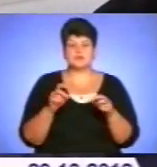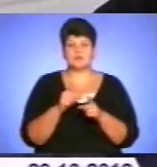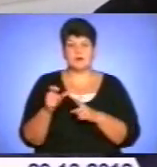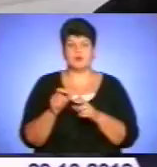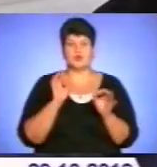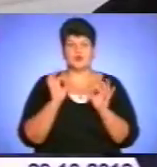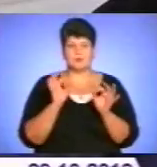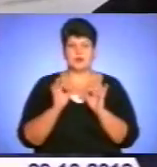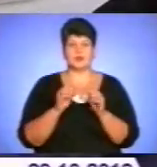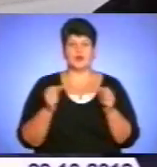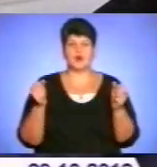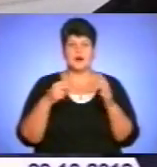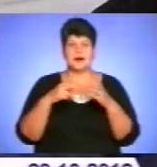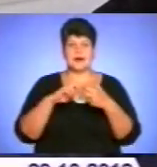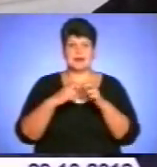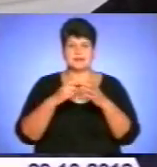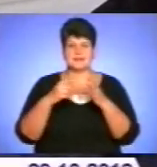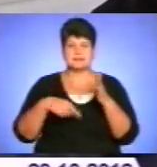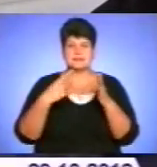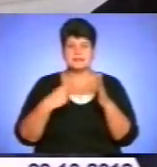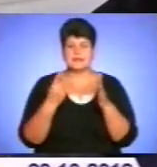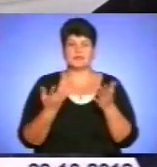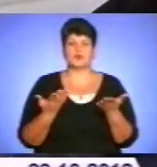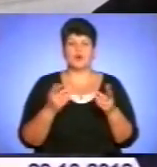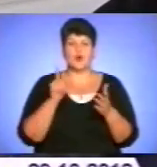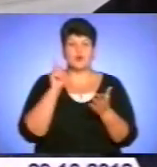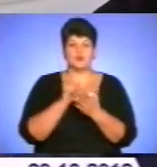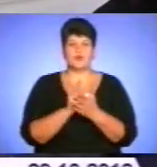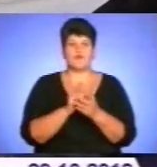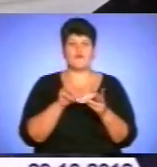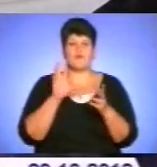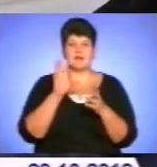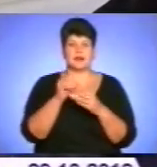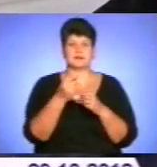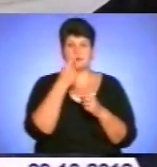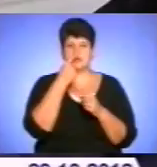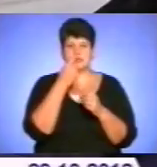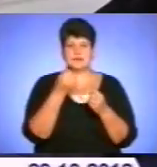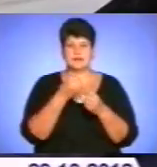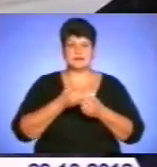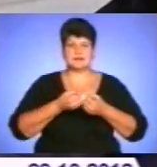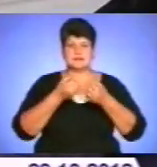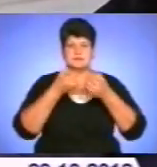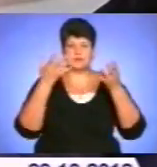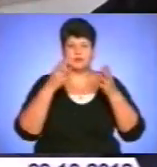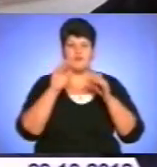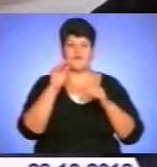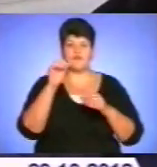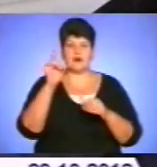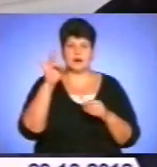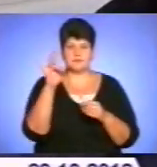резину зимову на транспортний засіб. Обов'язково вмикати ближнє світлофарб, тому що в умовах туману, в умовах снігопаду